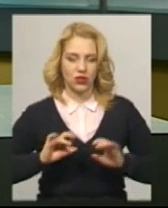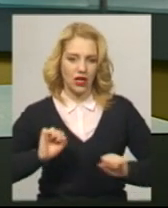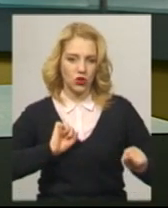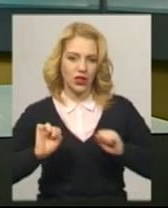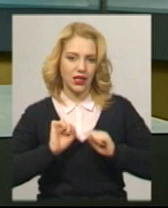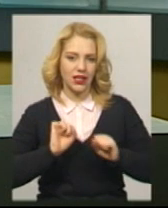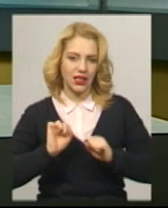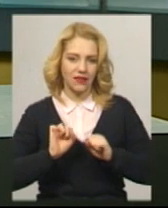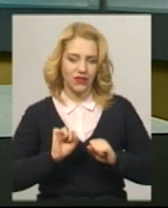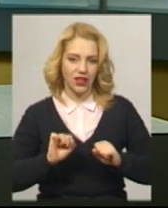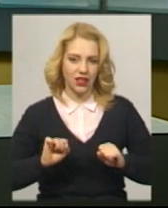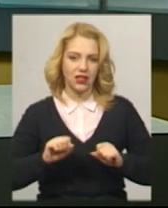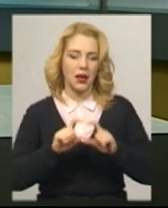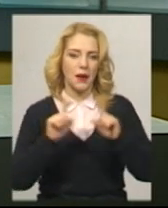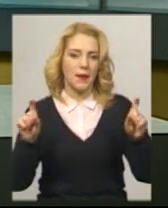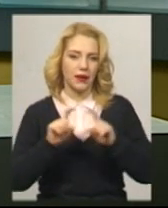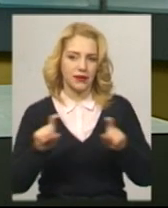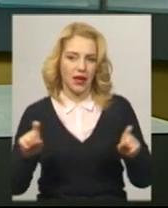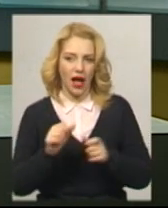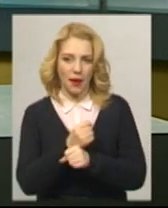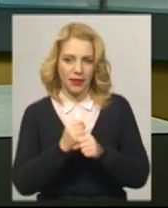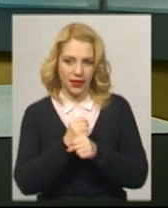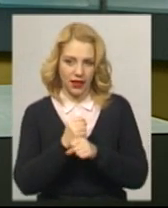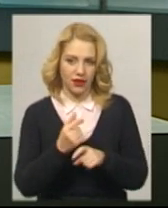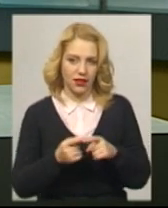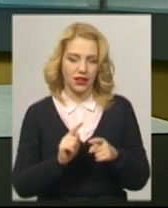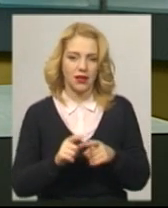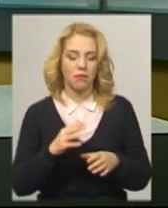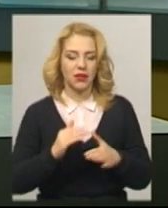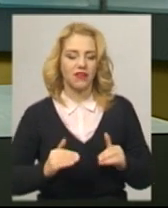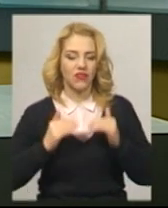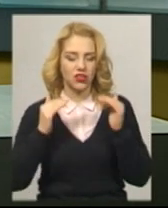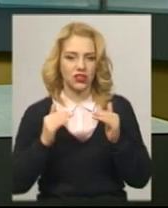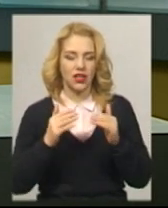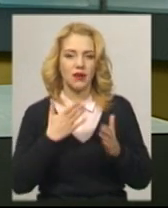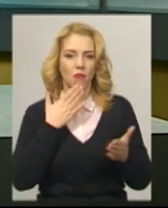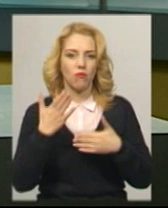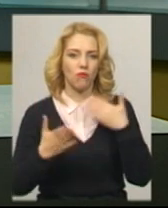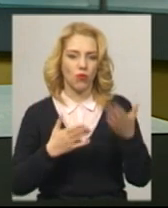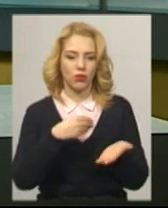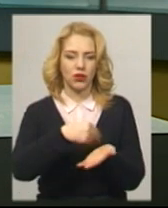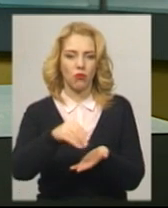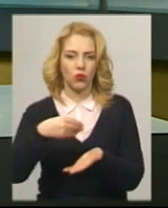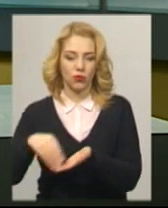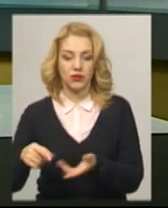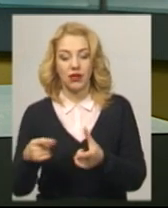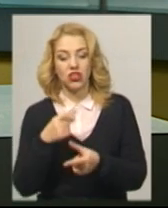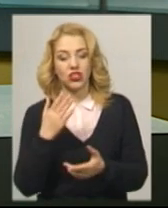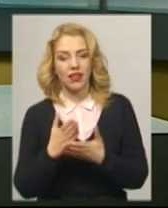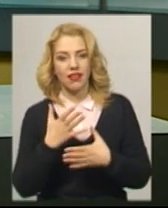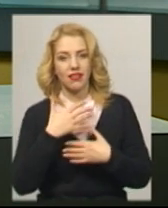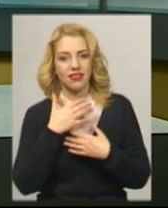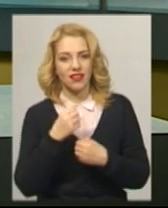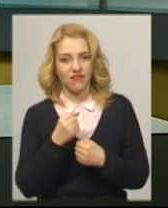центру Ольга Кадуцька. За її словами, з січня маски користуються підвищеним попитом опокупців. Чи є дефіцит цього медичного